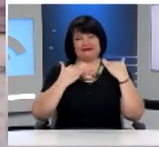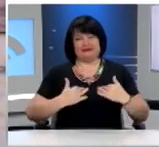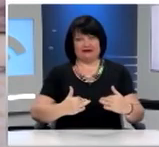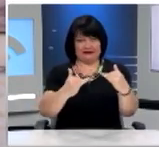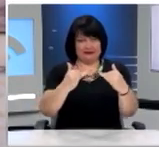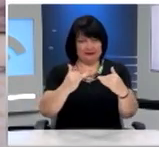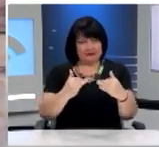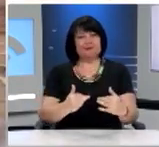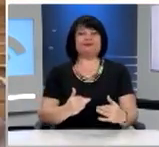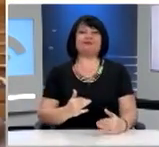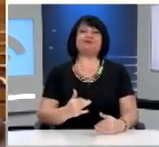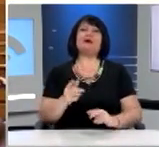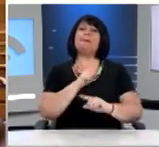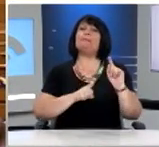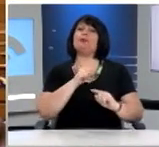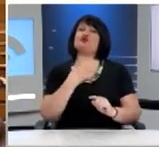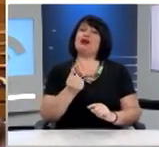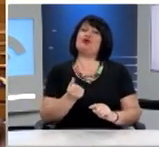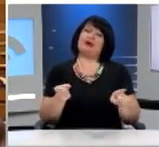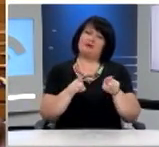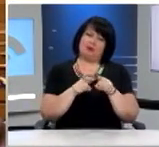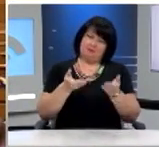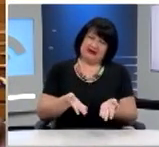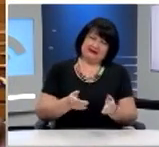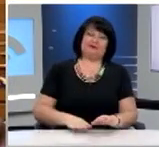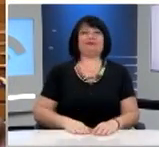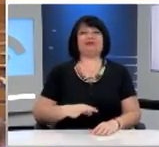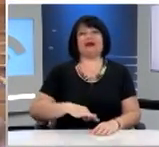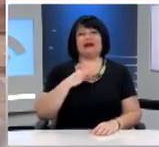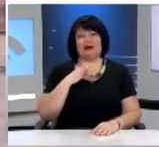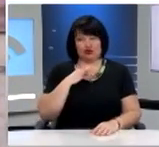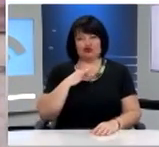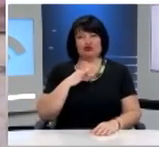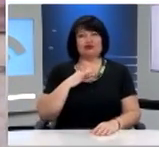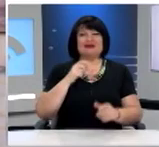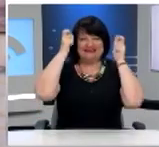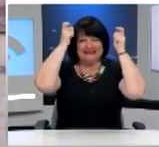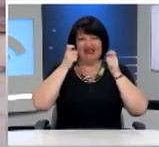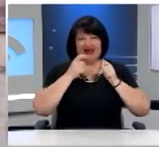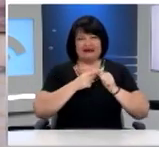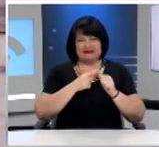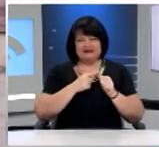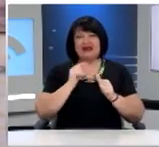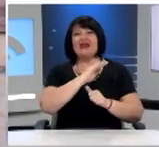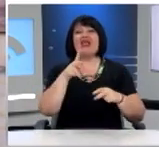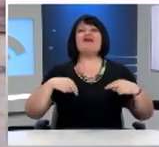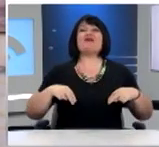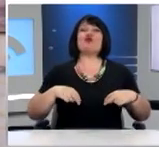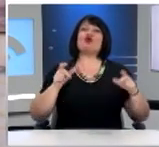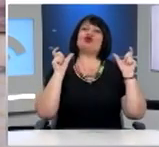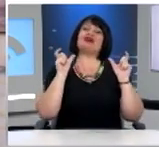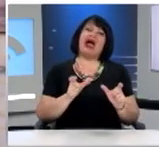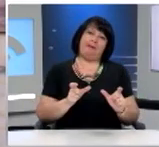παρευρίσκονται ο κύριος Αλκιβιάδης Στεφανής, Υφυπουργός